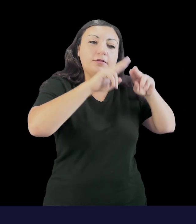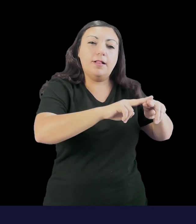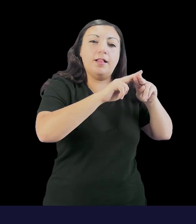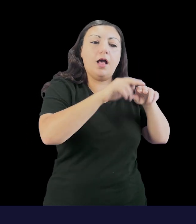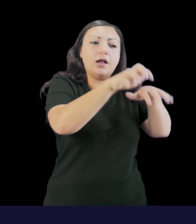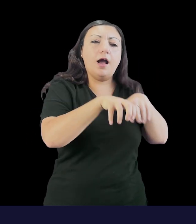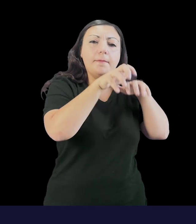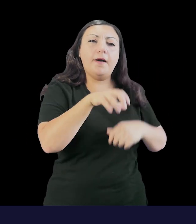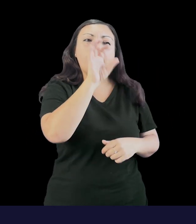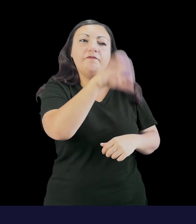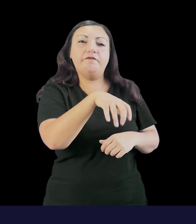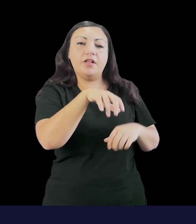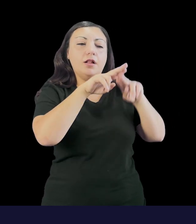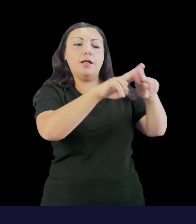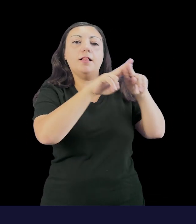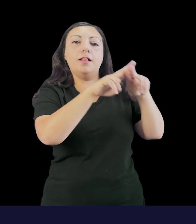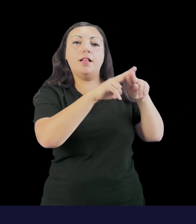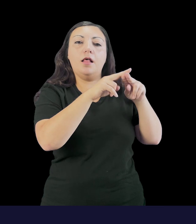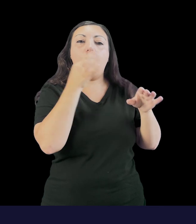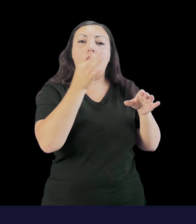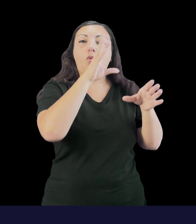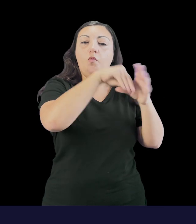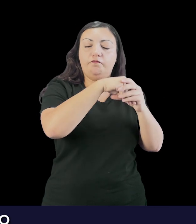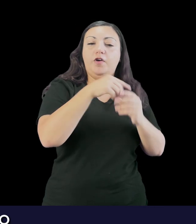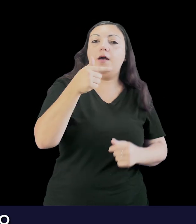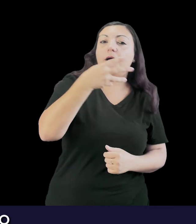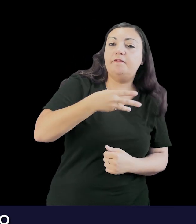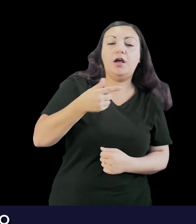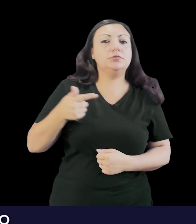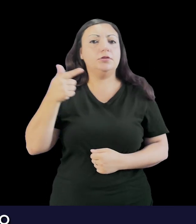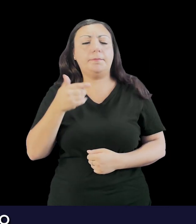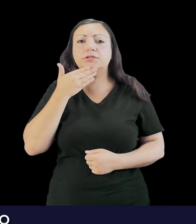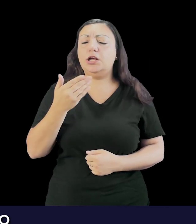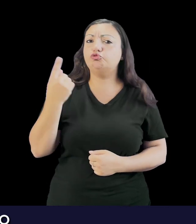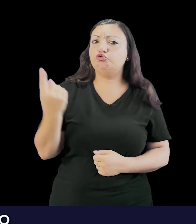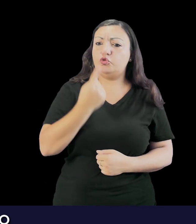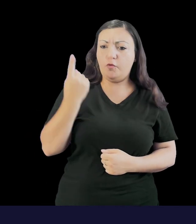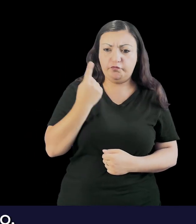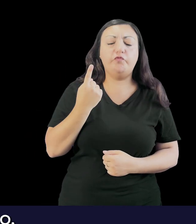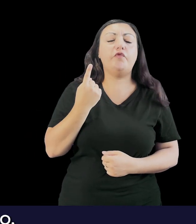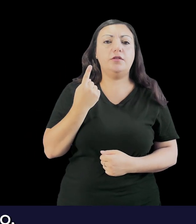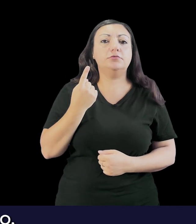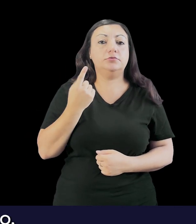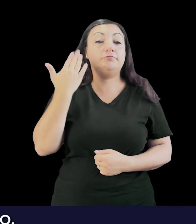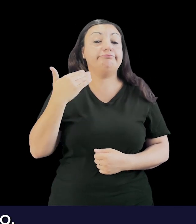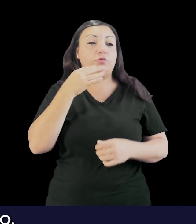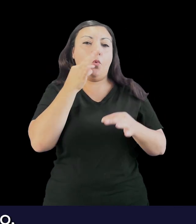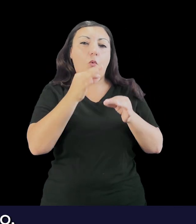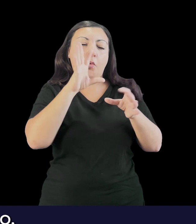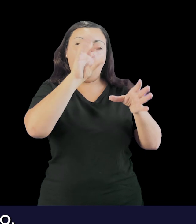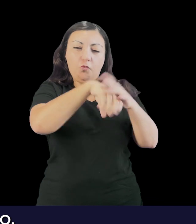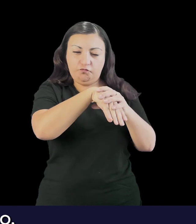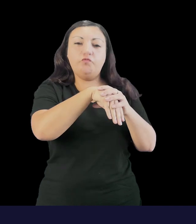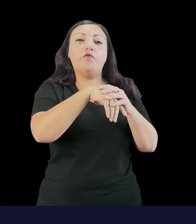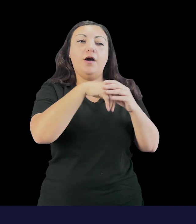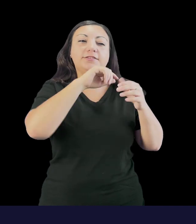mezzo a Caratelli, nasce nelle parti alte delle ville in campagna dove prima si mette ad appassire l'uva, Malvasia è trebbiano ma si può fare anche